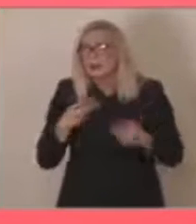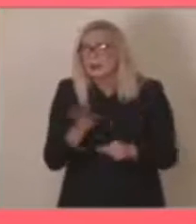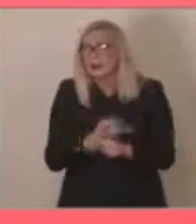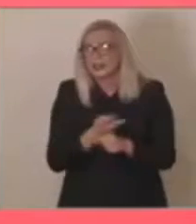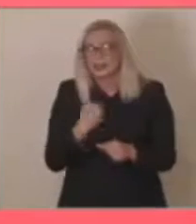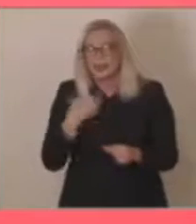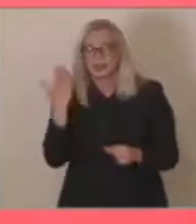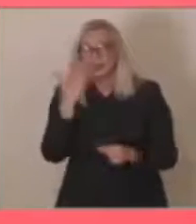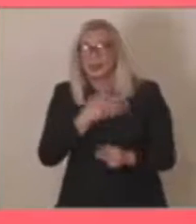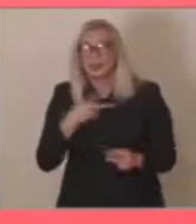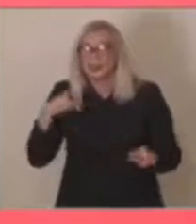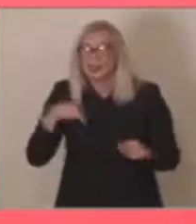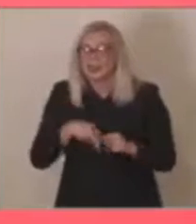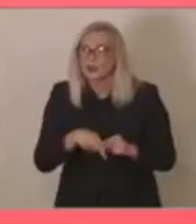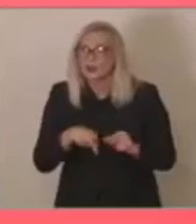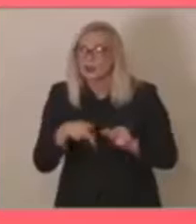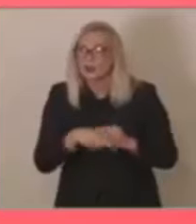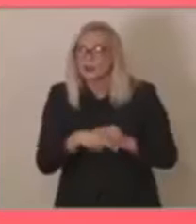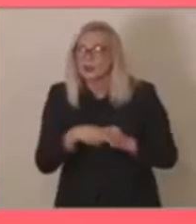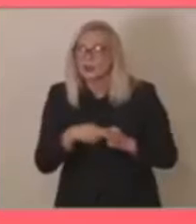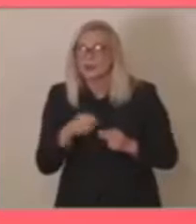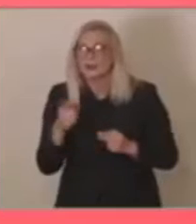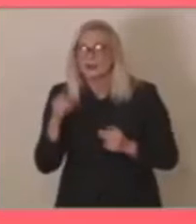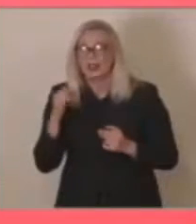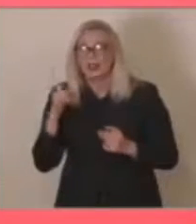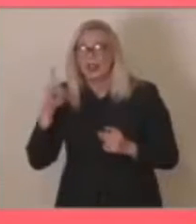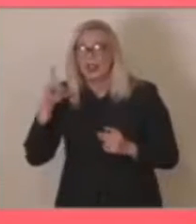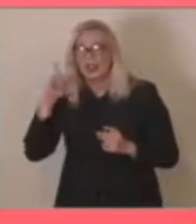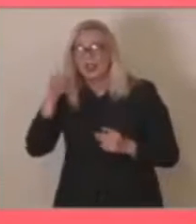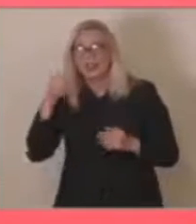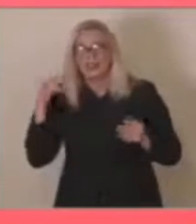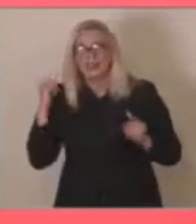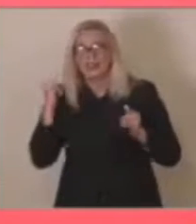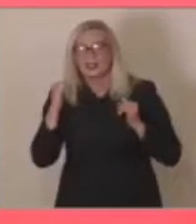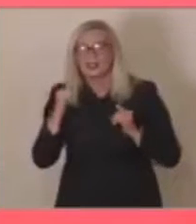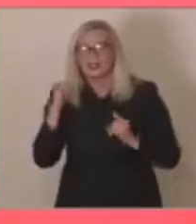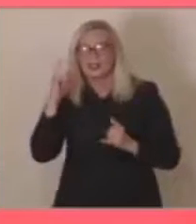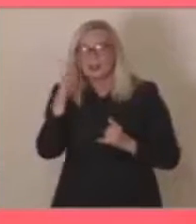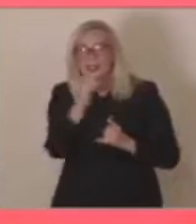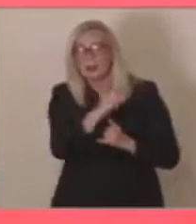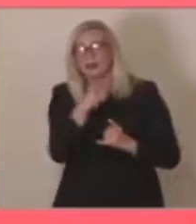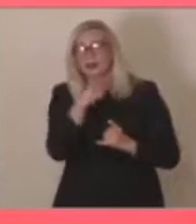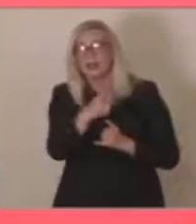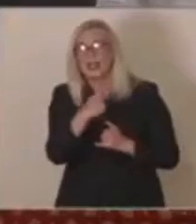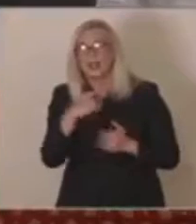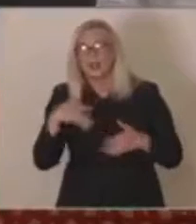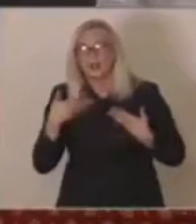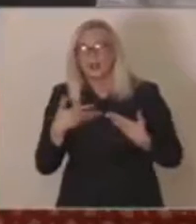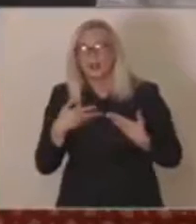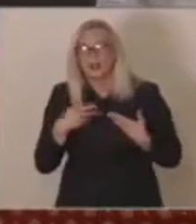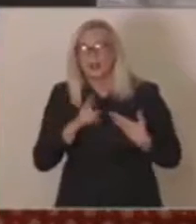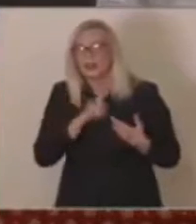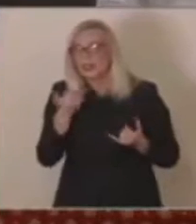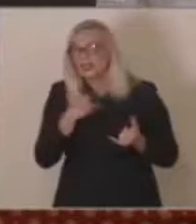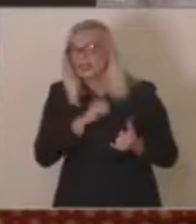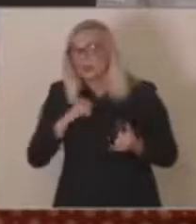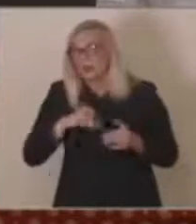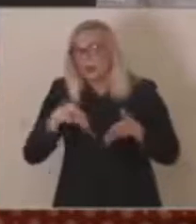успееме да го спреќиме од ливот на мозоцију и не само овде, току и во целиот Западен Балкан и да се вратат во регионот.